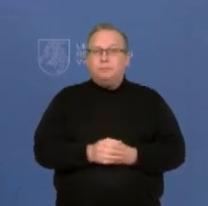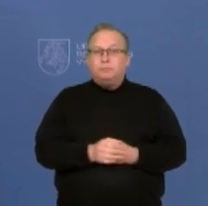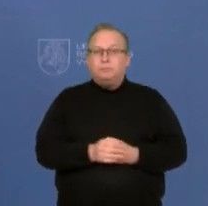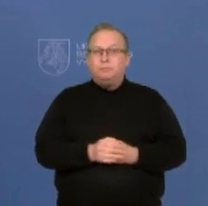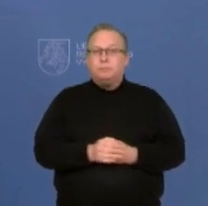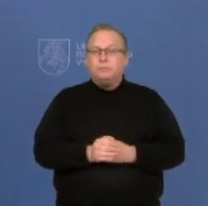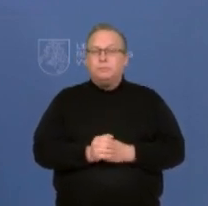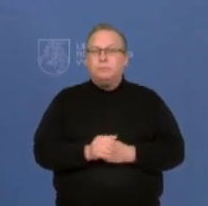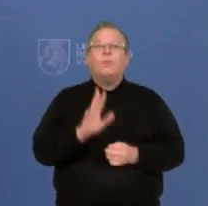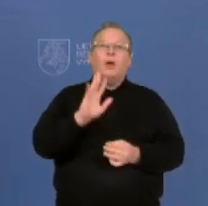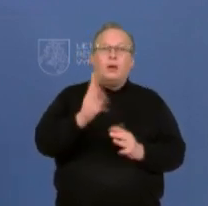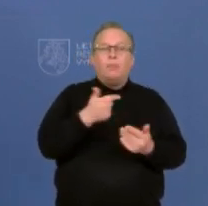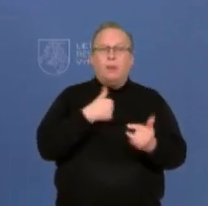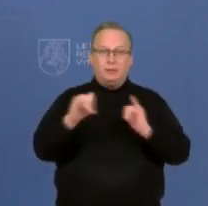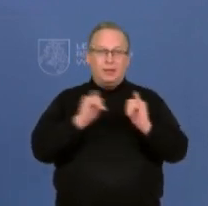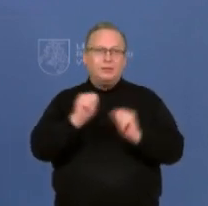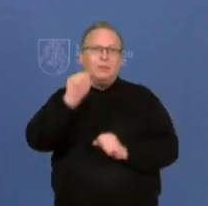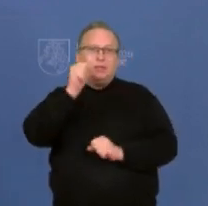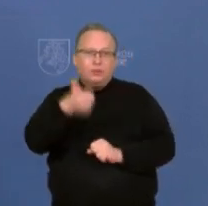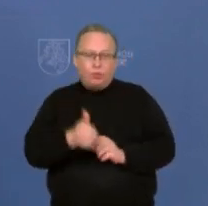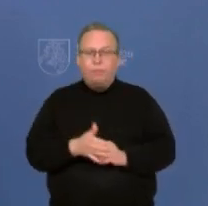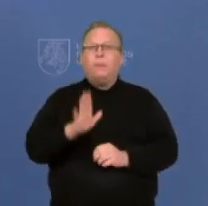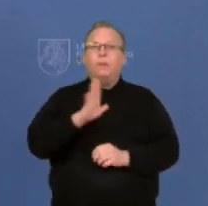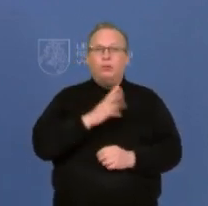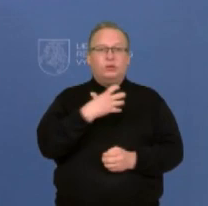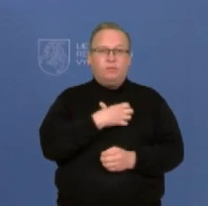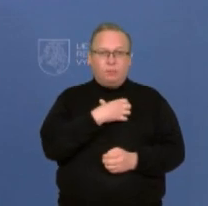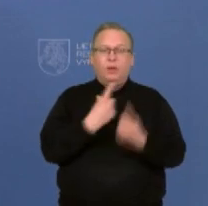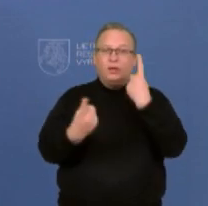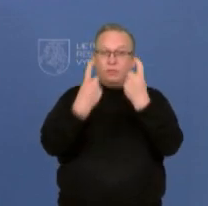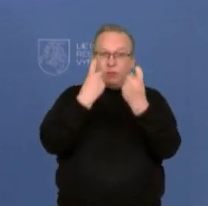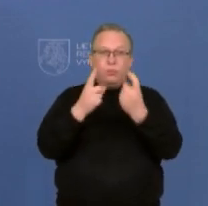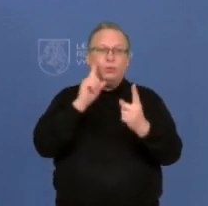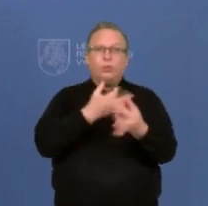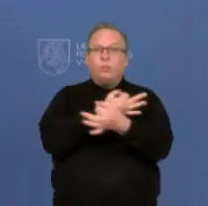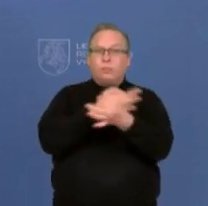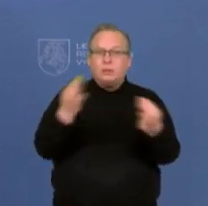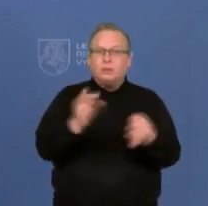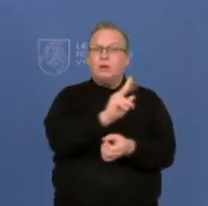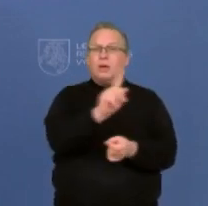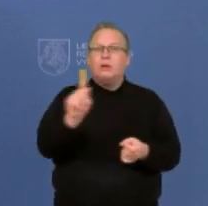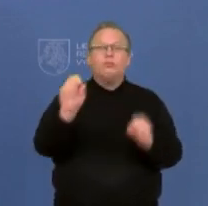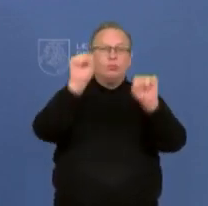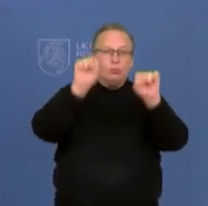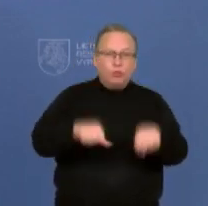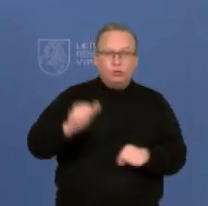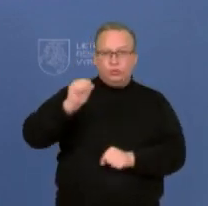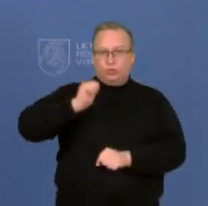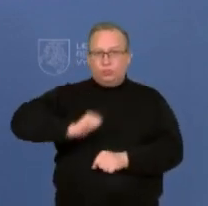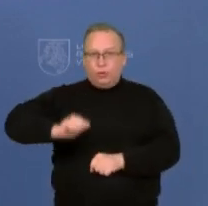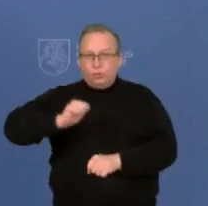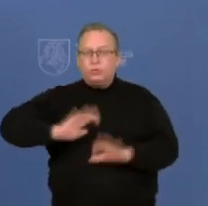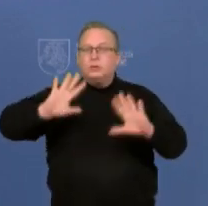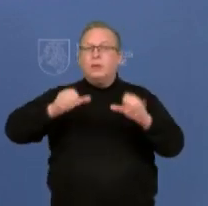tarsimės mes rytoj. Tai esminė buvo žinutė, labai norėjusi pasakyti, ką gali kiekvienas asmo, ką gali